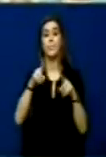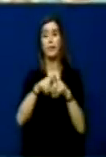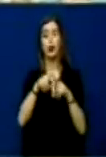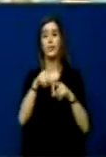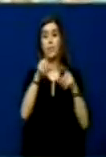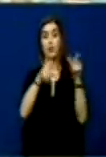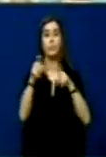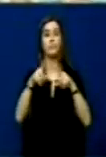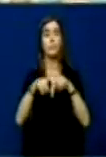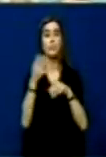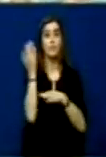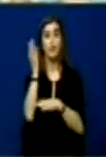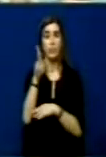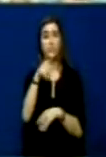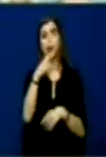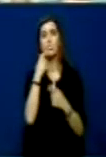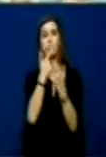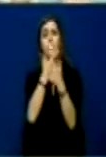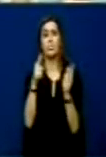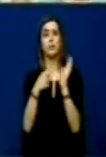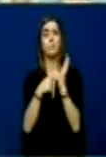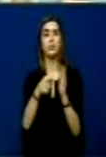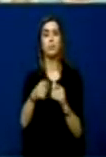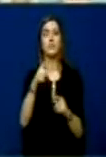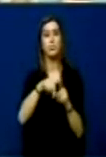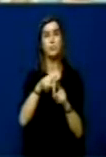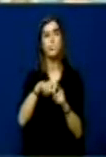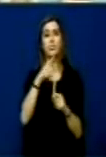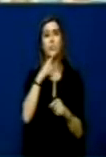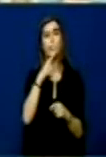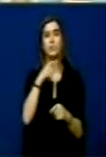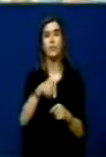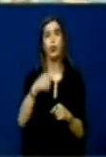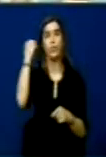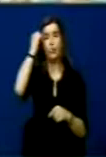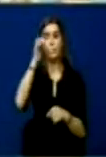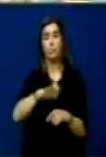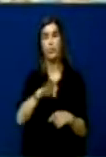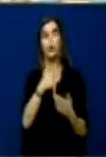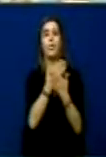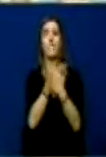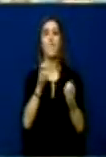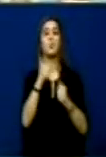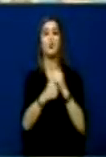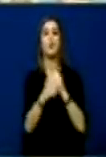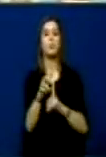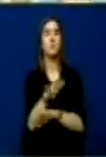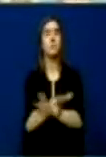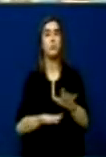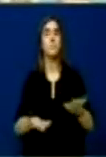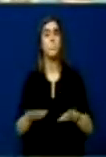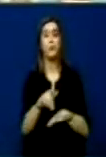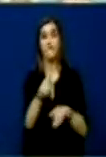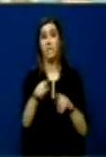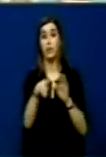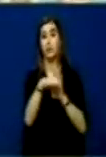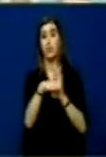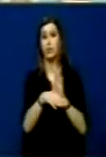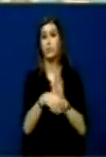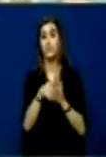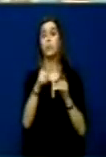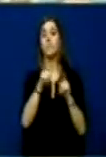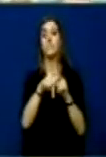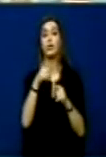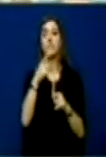Kosovës, lirisht mund të ashpallin Kosovën si zonë të lirë të krimit. Kjë projekt lich, përveç krimeve në veri,